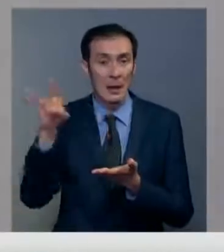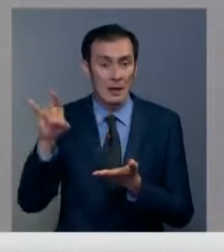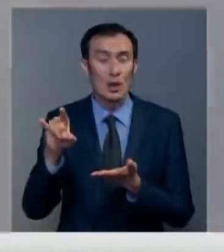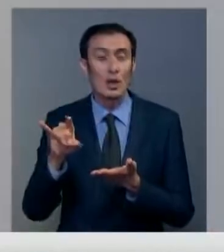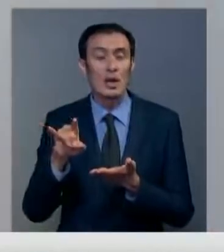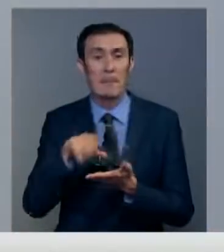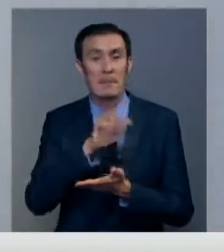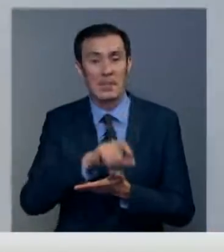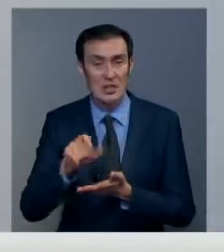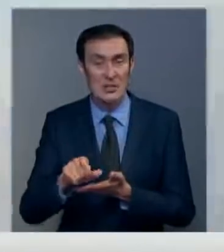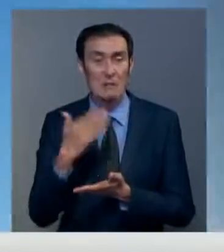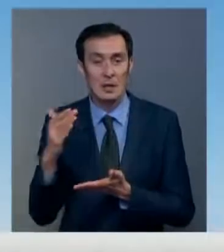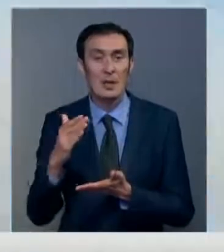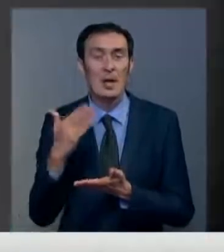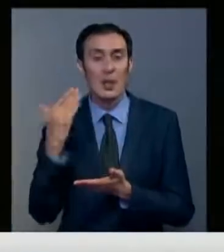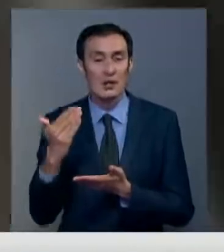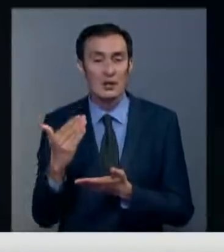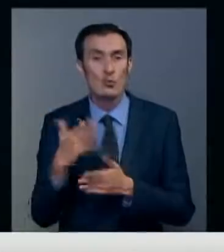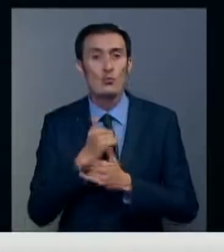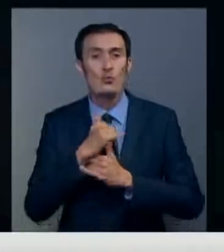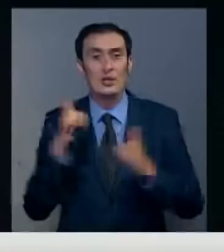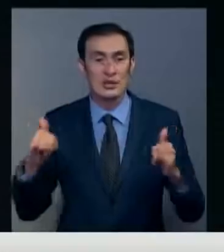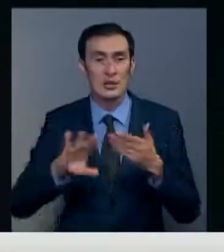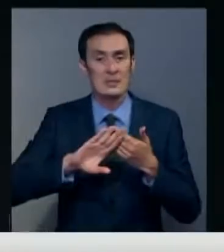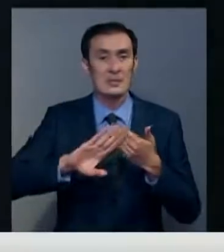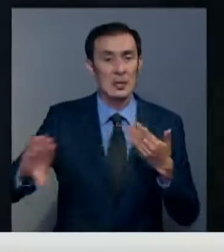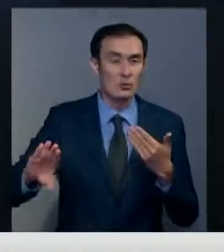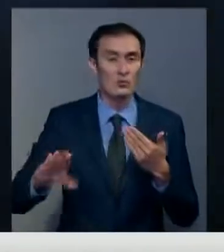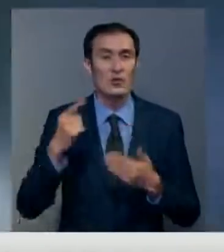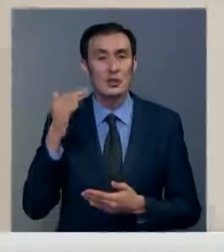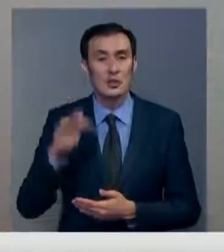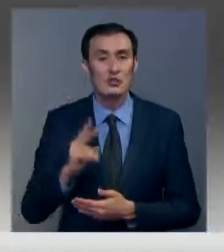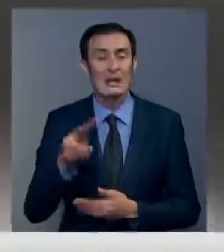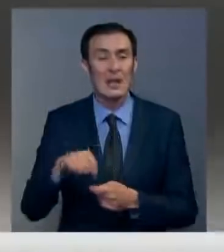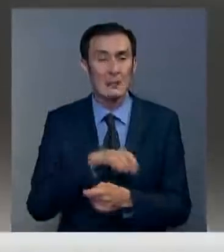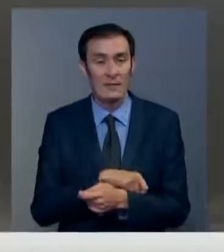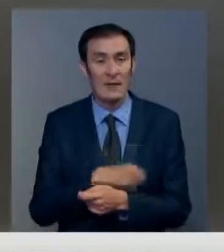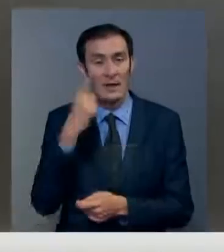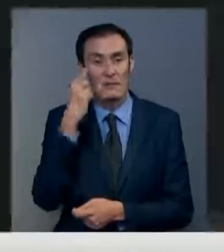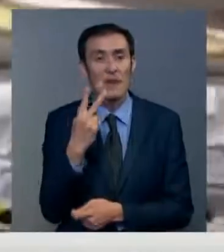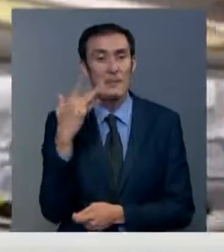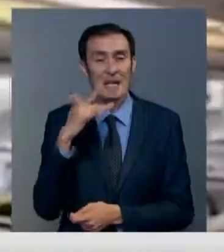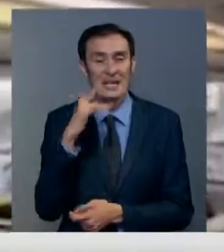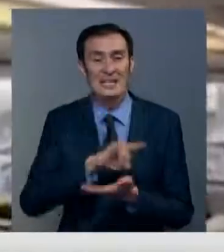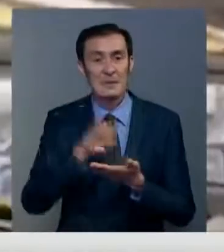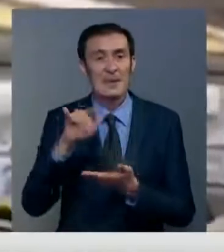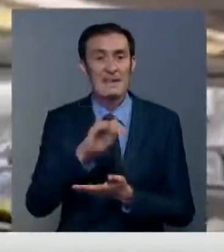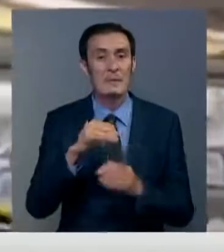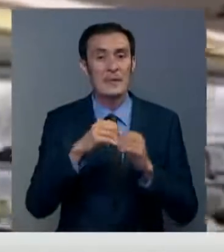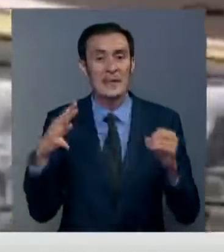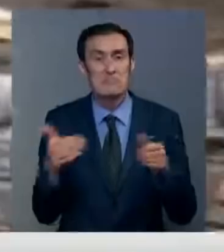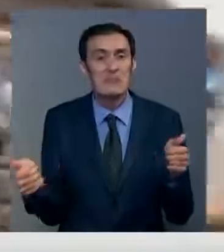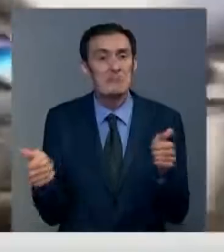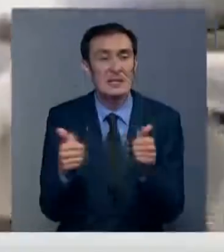как пассажирский самолет, они увеличили дистанцию от воздушного судна в тысячу километров. Напомню, два американских истребителя F-15